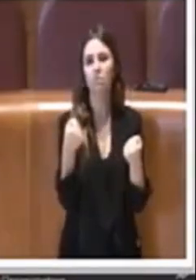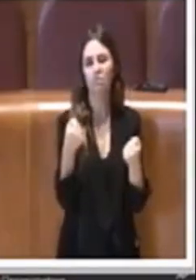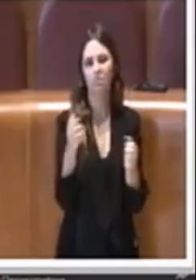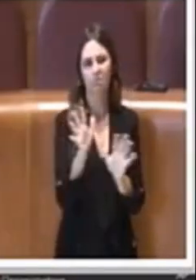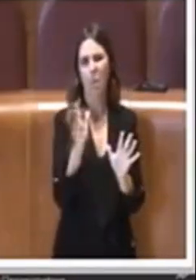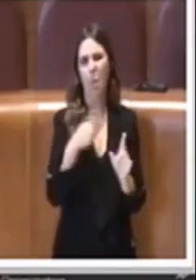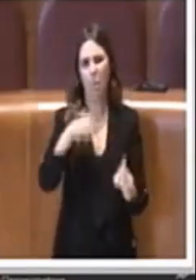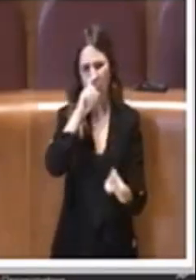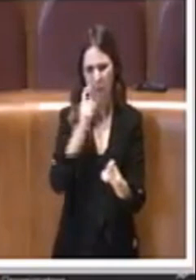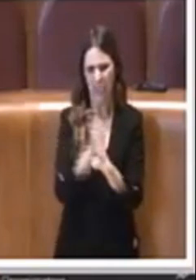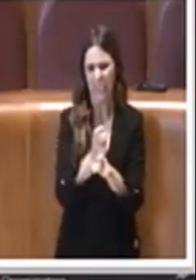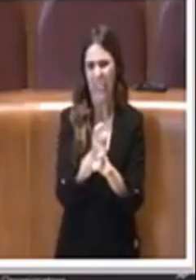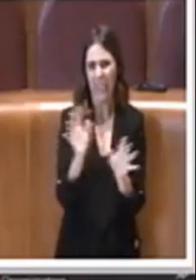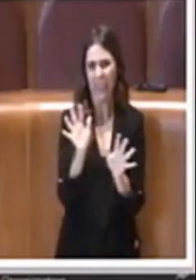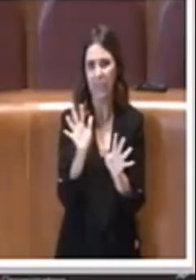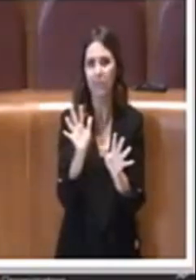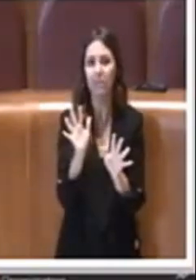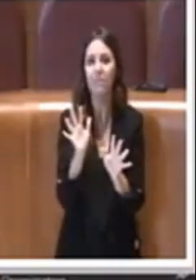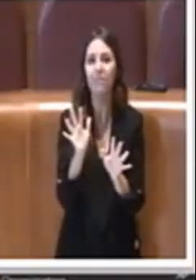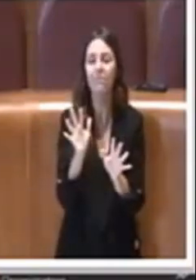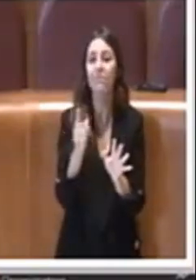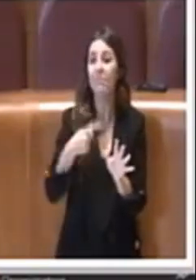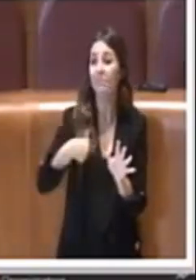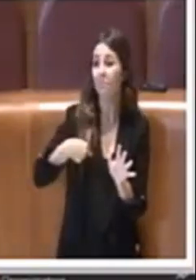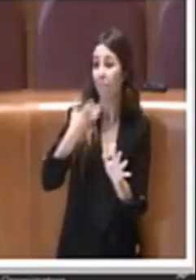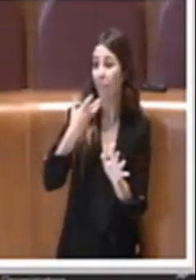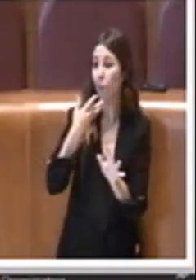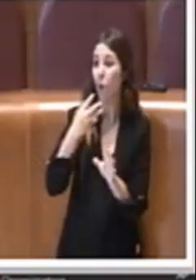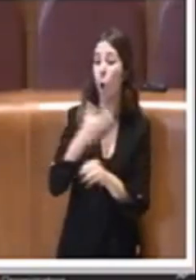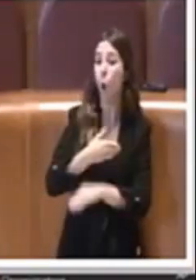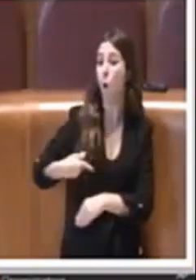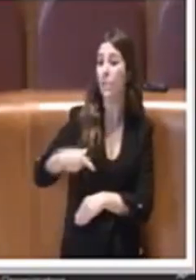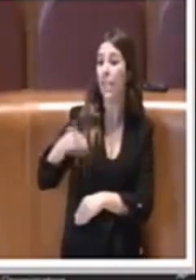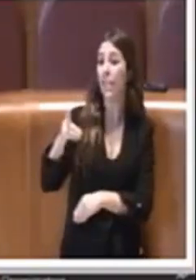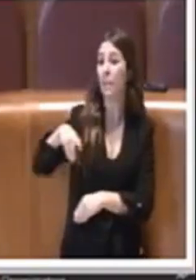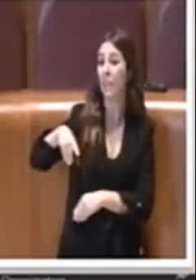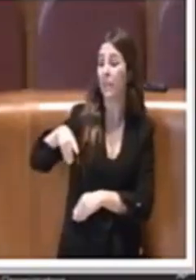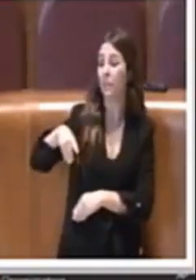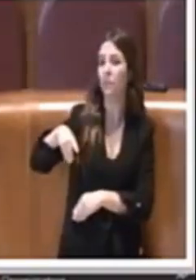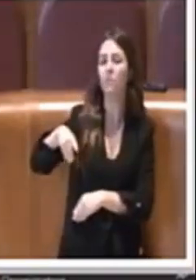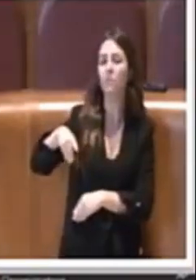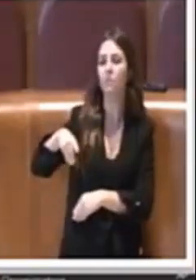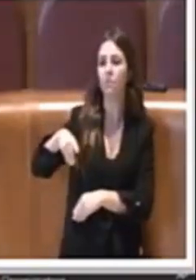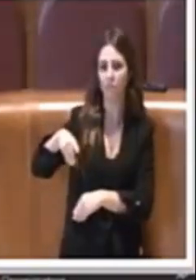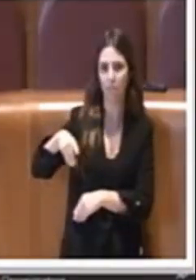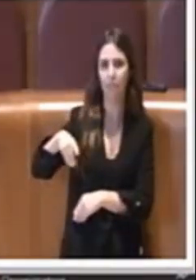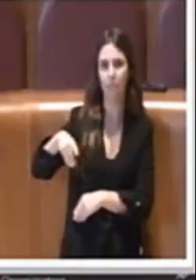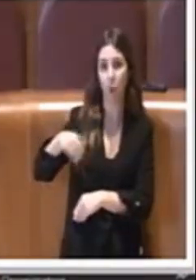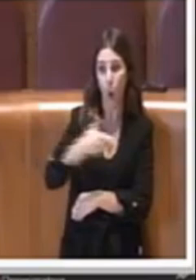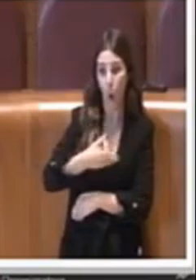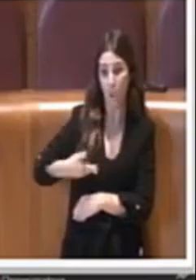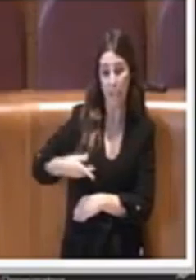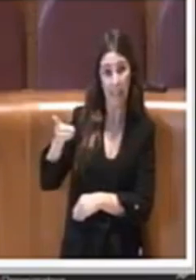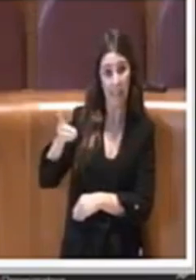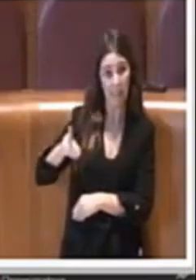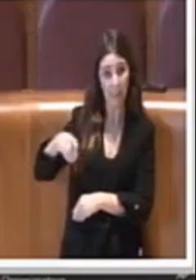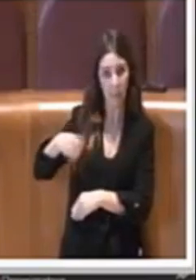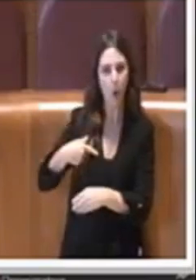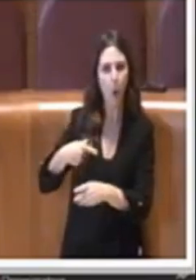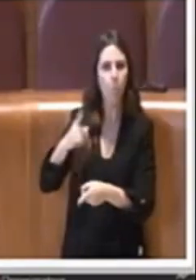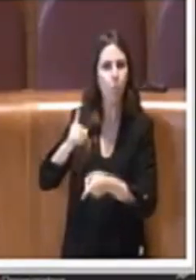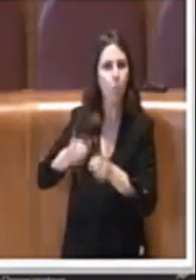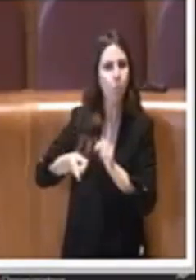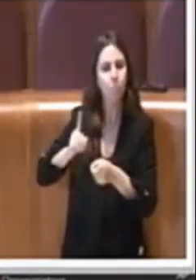so, all'assurdo. Perciò io dico al Consigliere primo che comunque, diciamo, politicamente su questo non